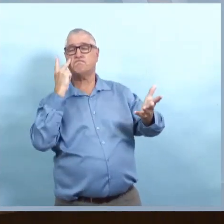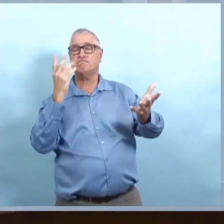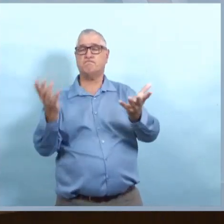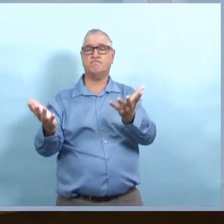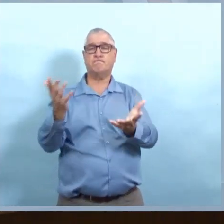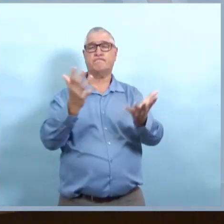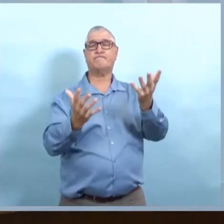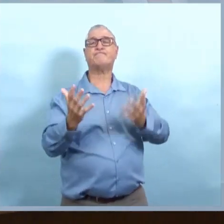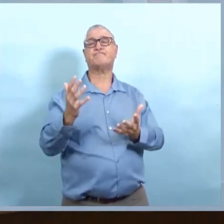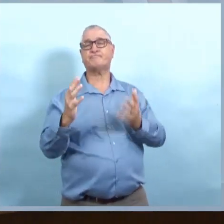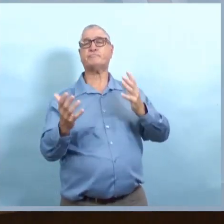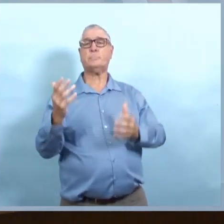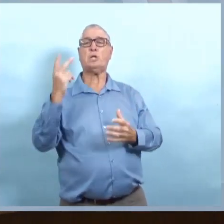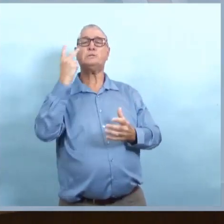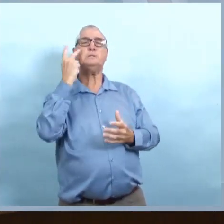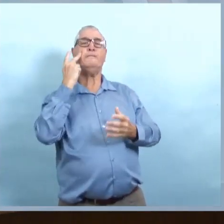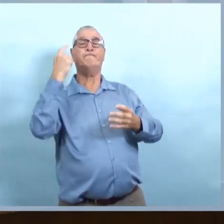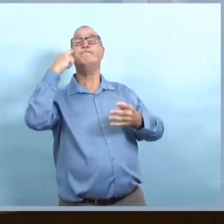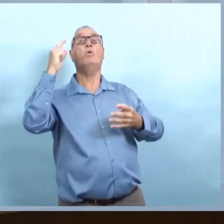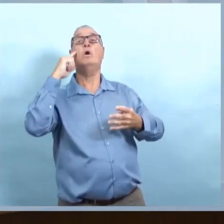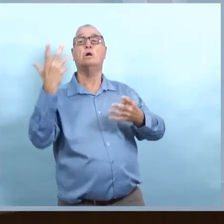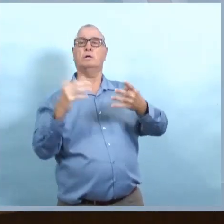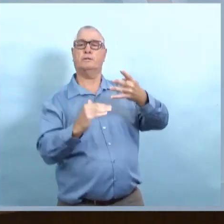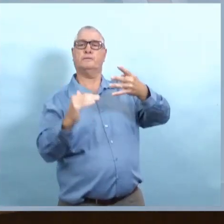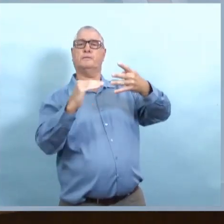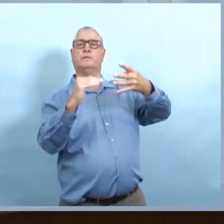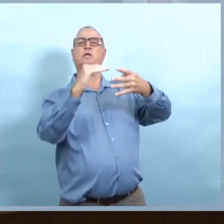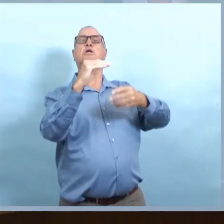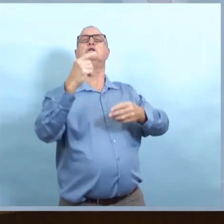scénarios. C'est basé sur les restrictions que nous avons en place